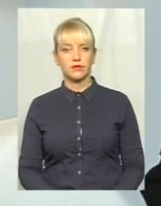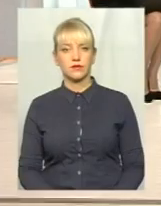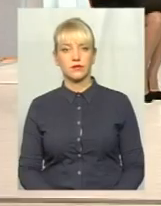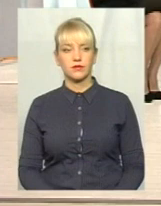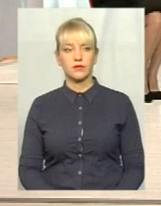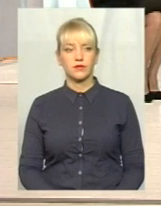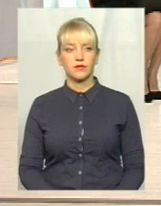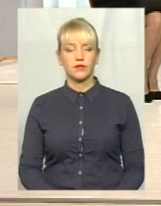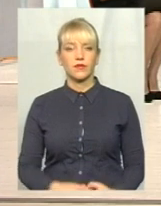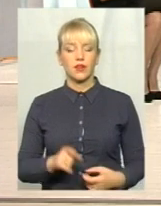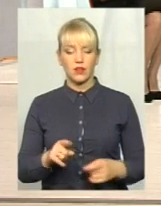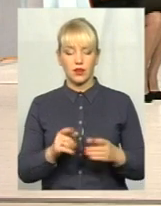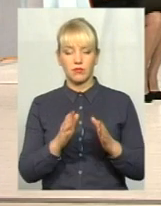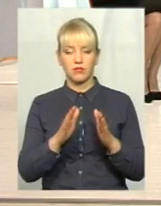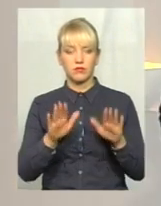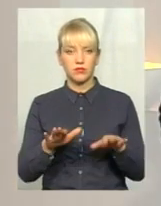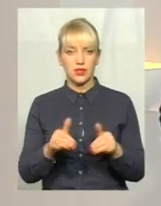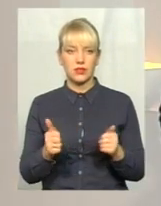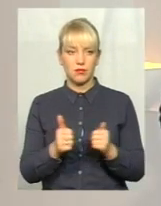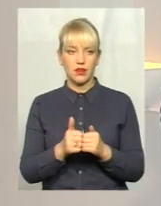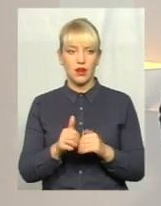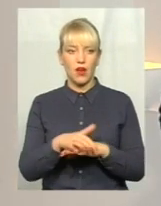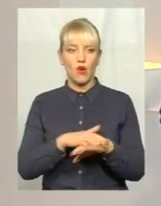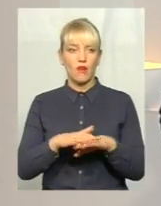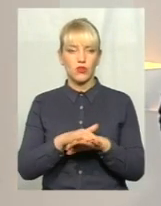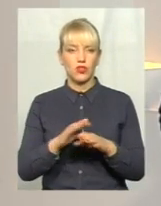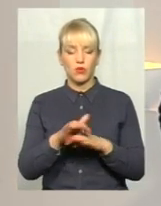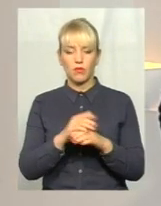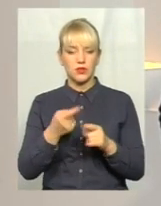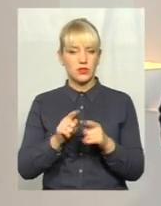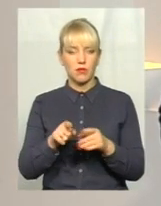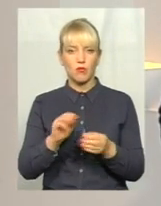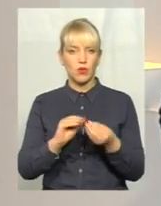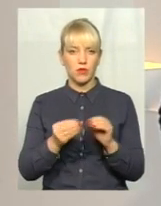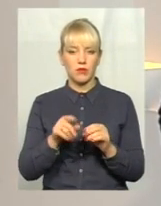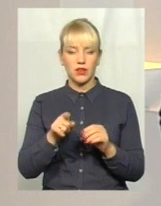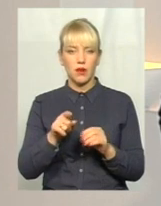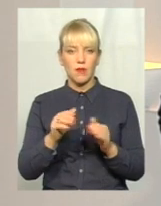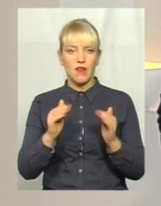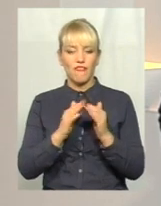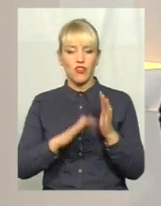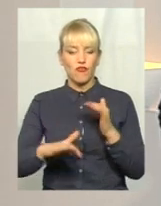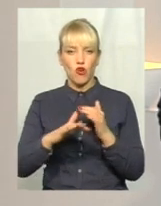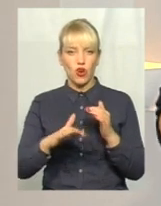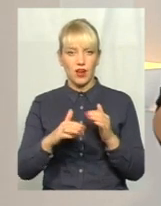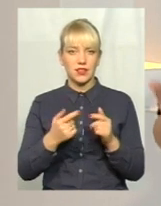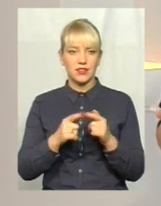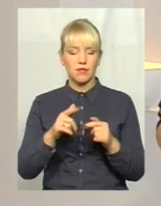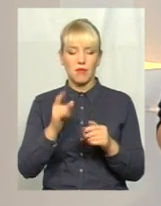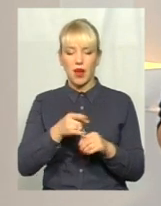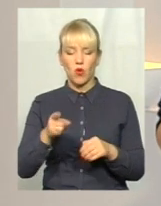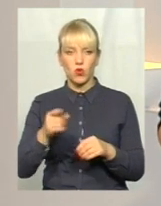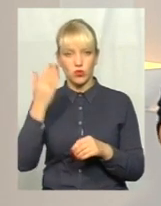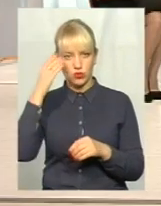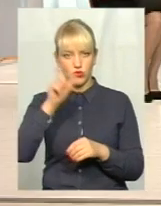Там ця ділянка біля овочевого базару взагалі дуже проблемна, оскільки там в дворах паркується дуже багато людей, які, знову ж